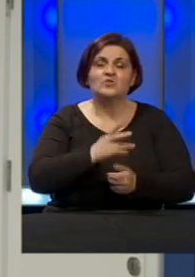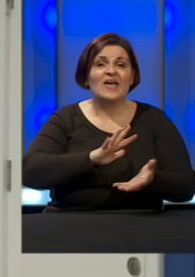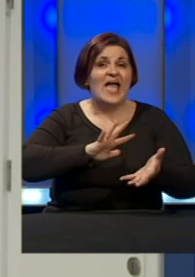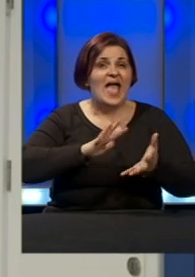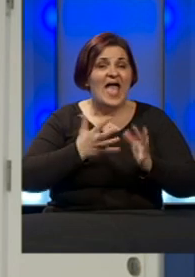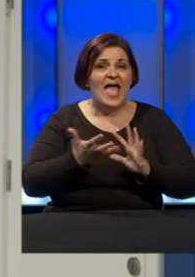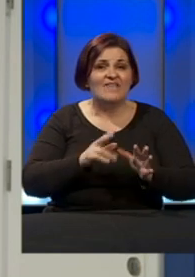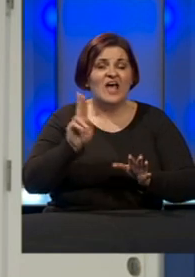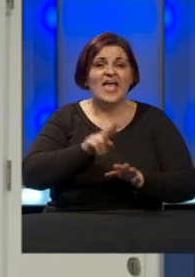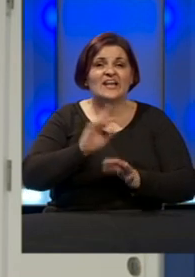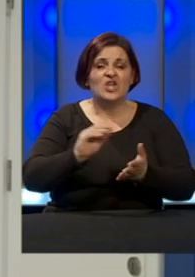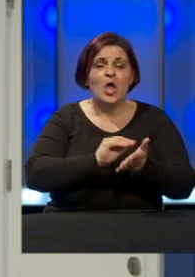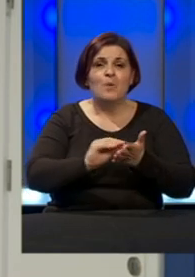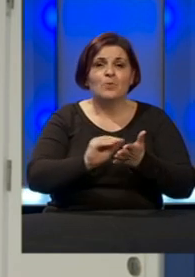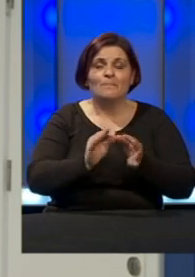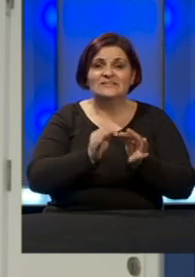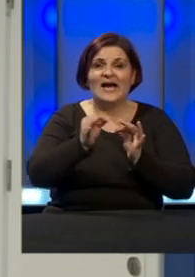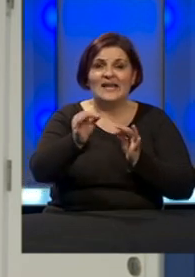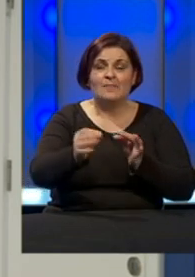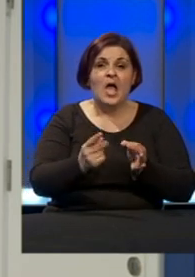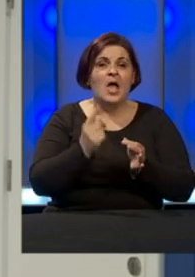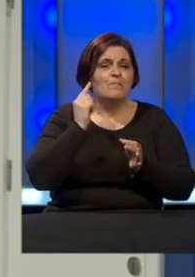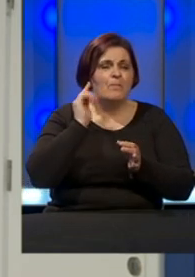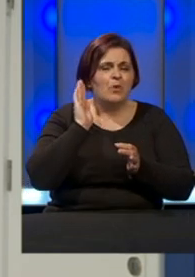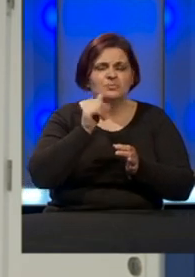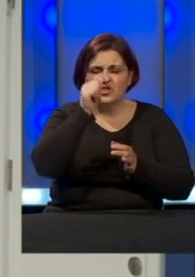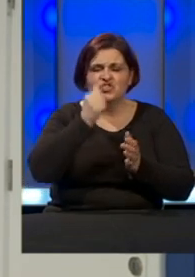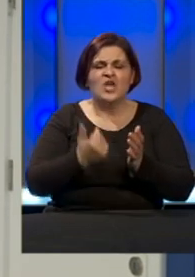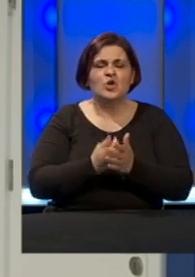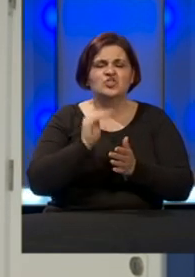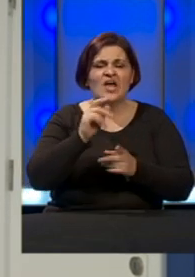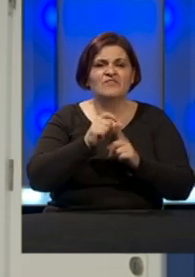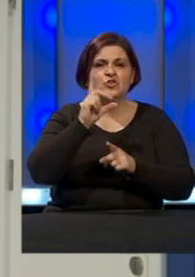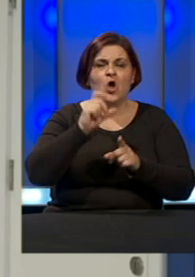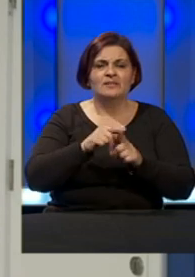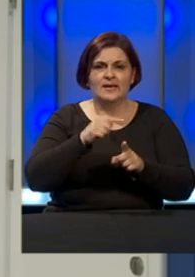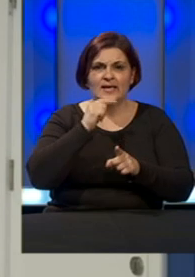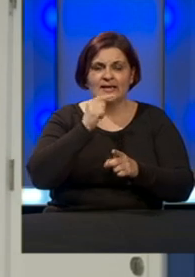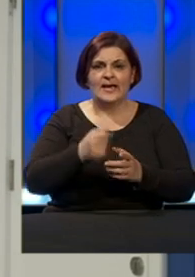eventualno kršenje propisanih mjera. Poslušajmo šta je još najavio predsjednik Dodik.